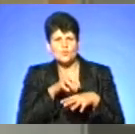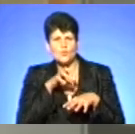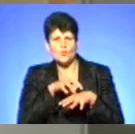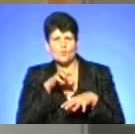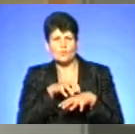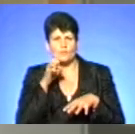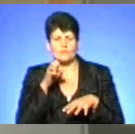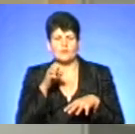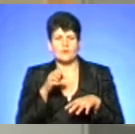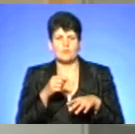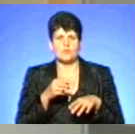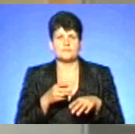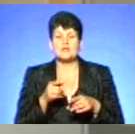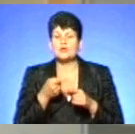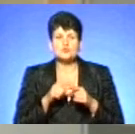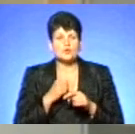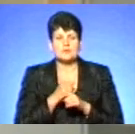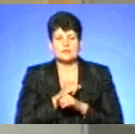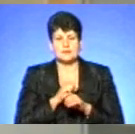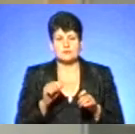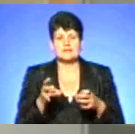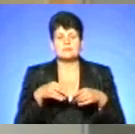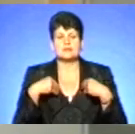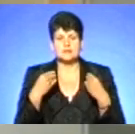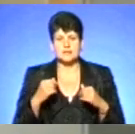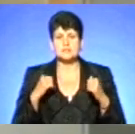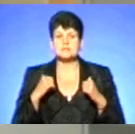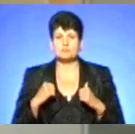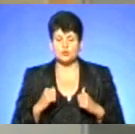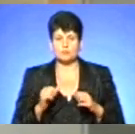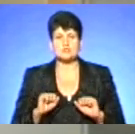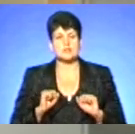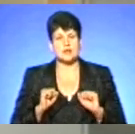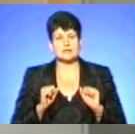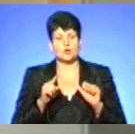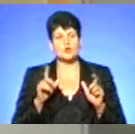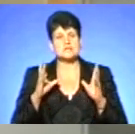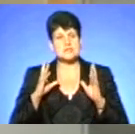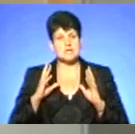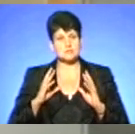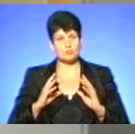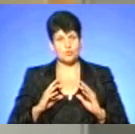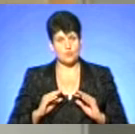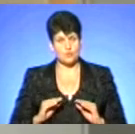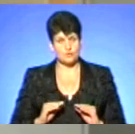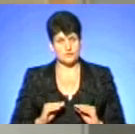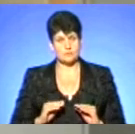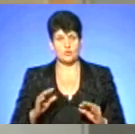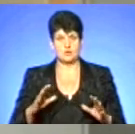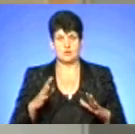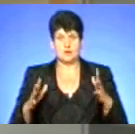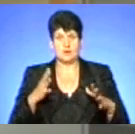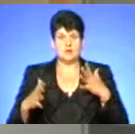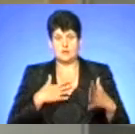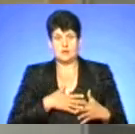що вони емоційно дуже збуджені в цей момент пацієнти. Можна накласти імобілізацію підручними засудами,